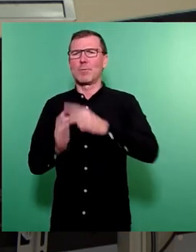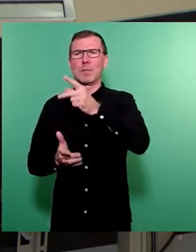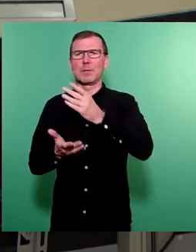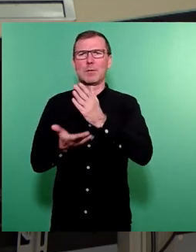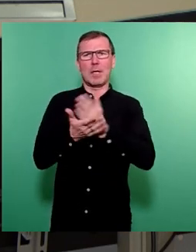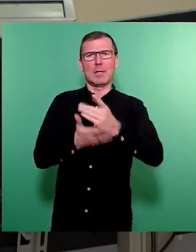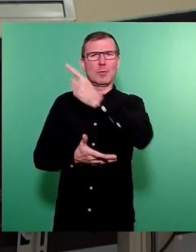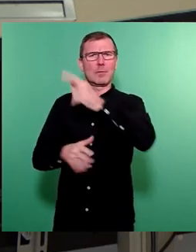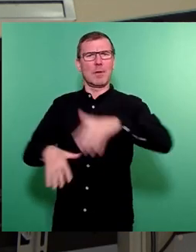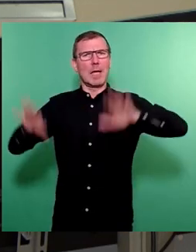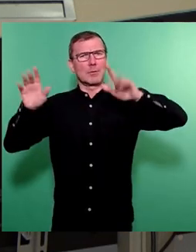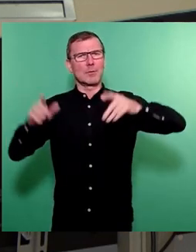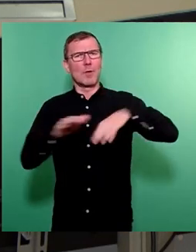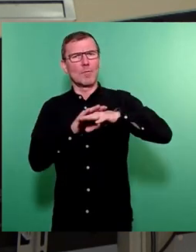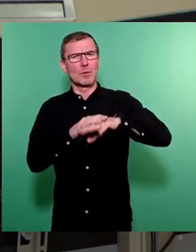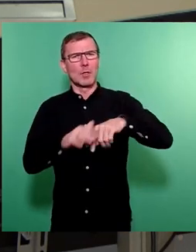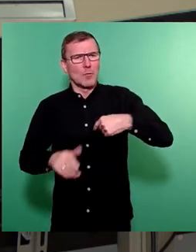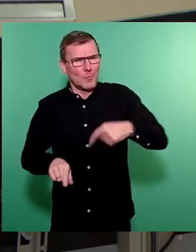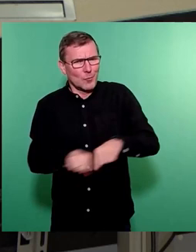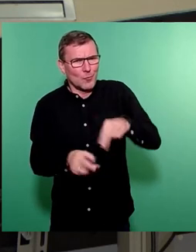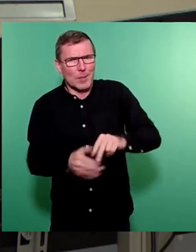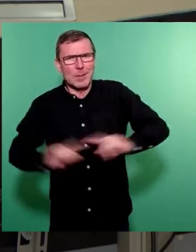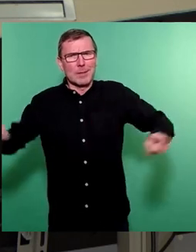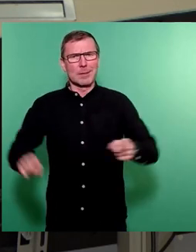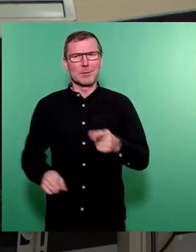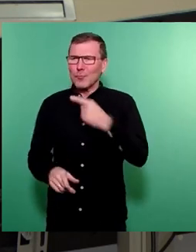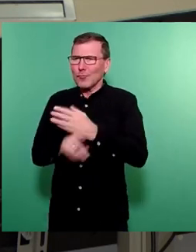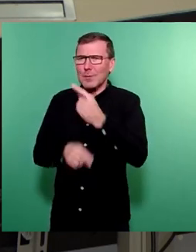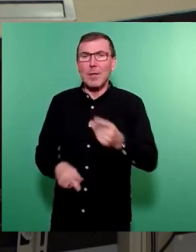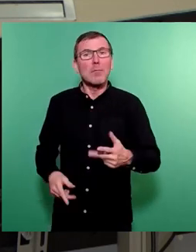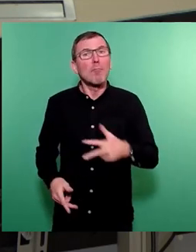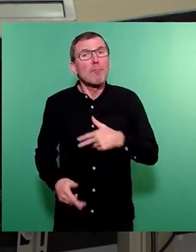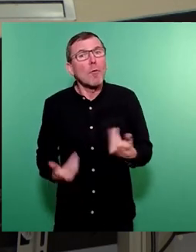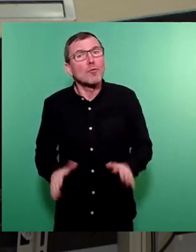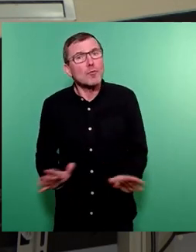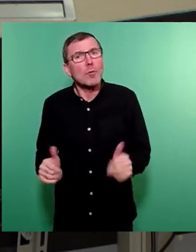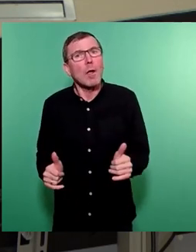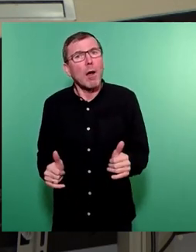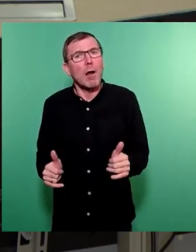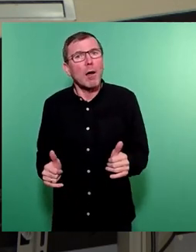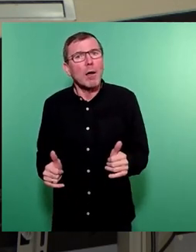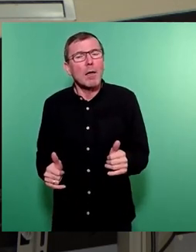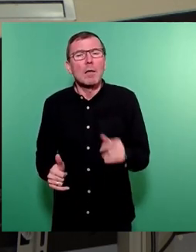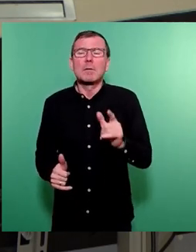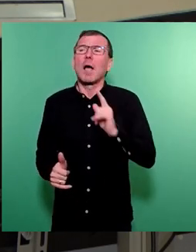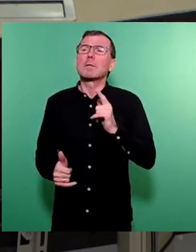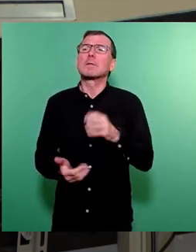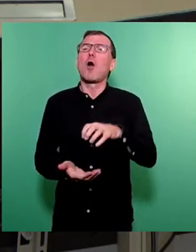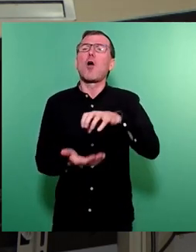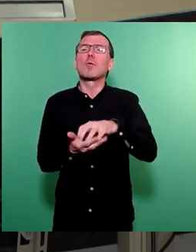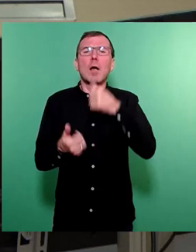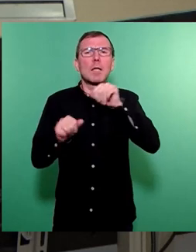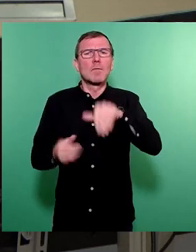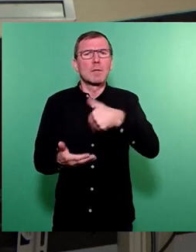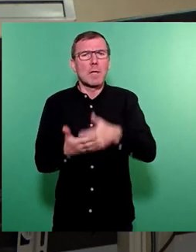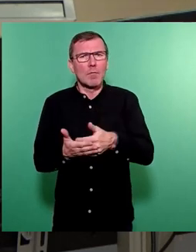Bereich der Asyl- und Flüchtlingspolitik überhaupt nicht zuständig sind. Das ist auch so. Das sind nämlich weitgehend kommunale Pflichtaufgaben und